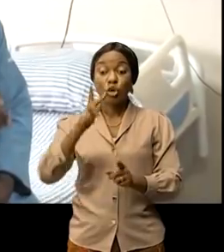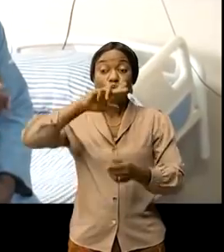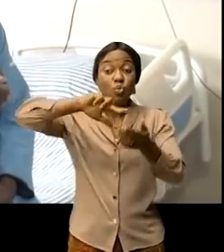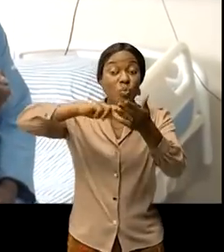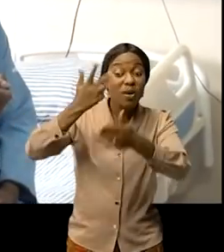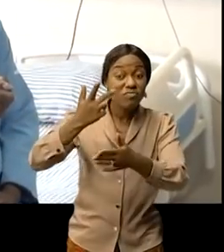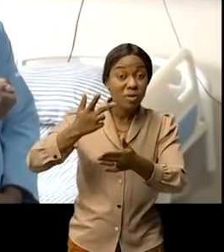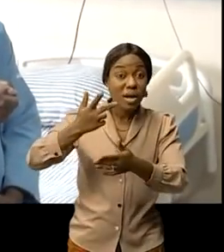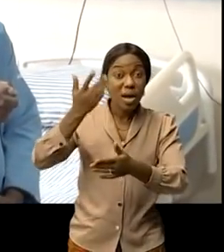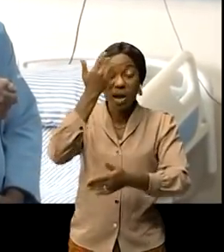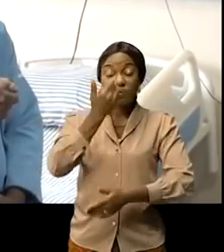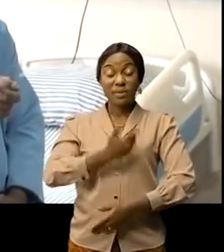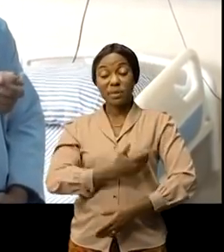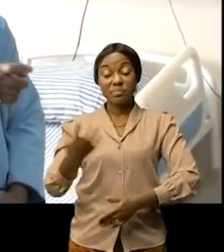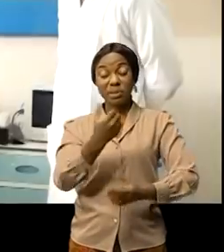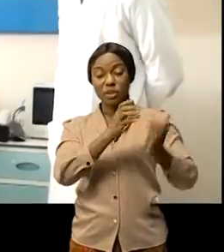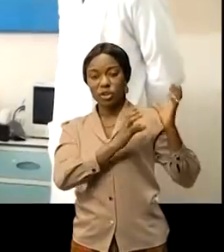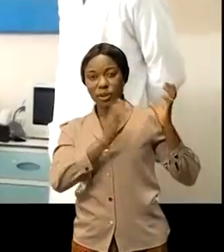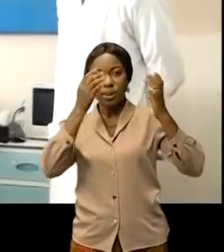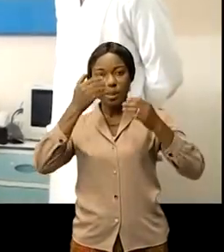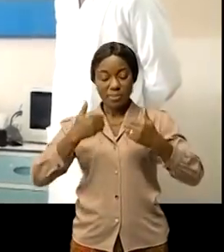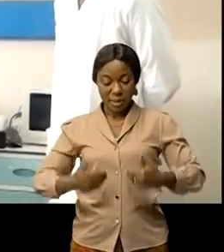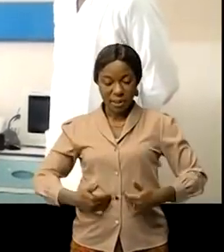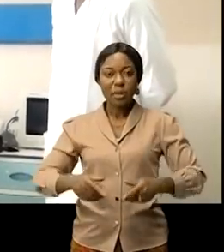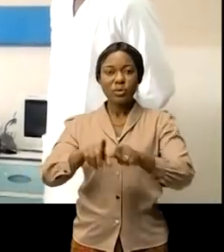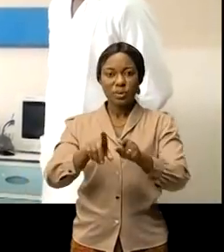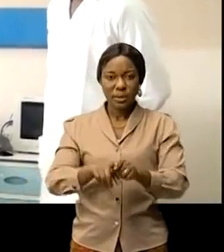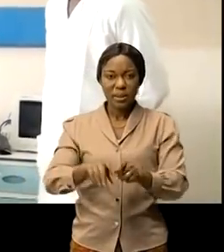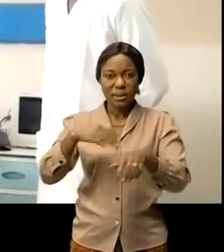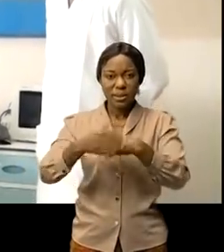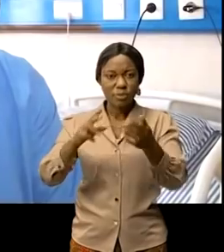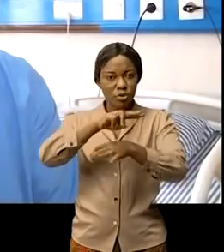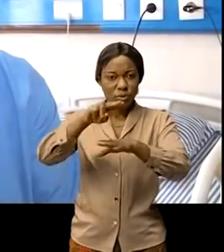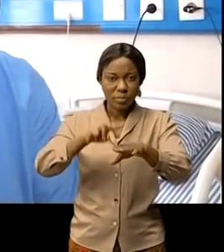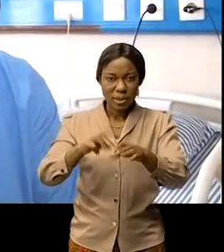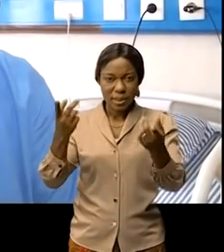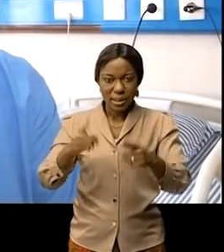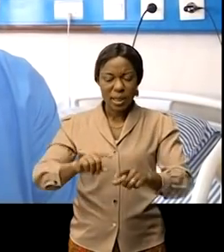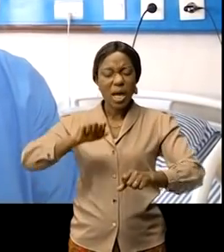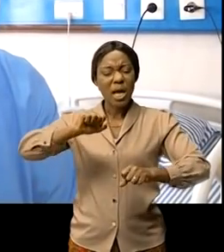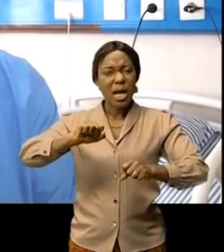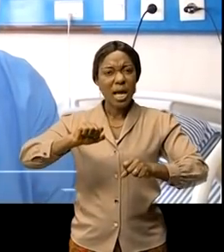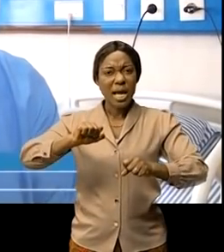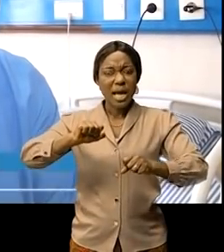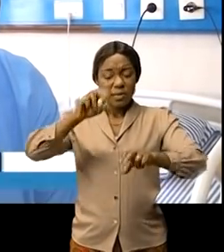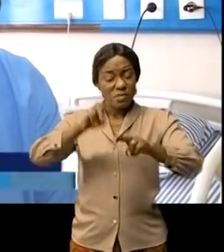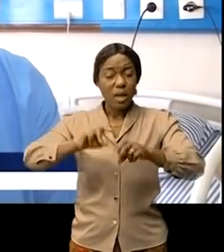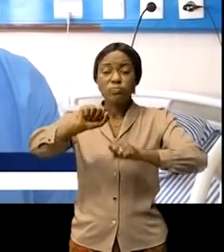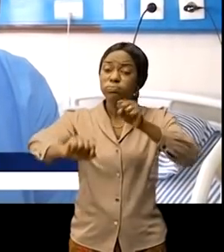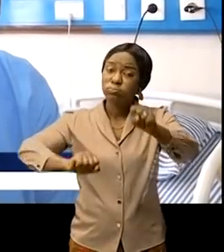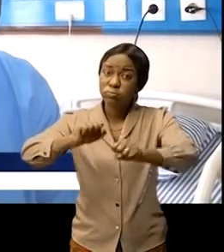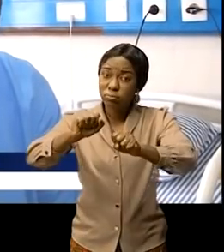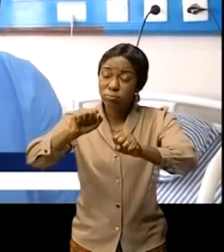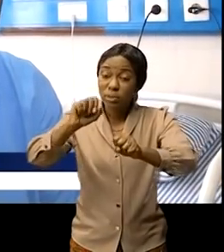la prise en charge médicale était faite selon les normes arrivé en chaise roulante il y a deux